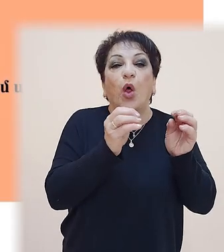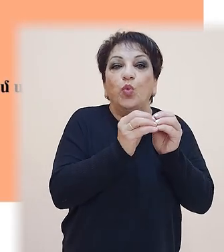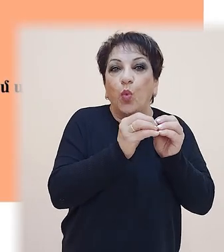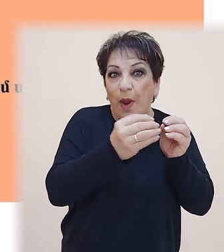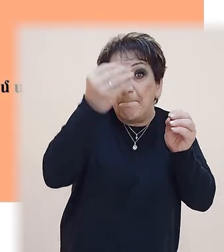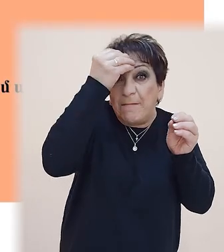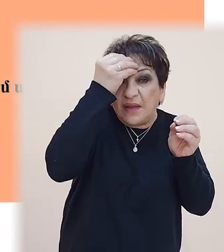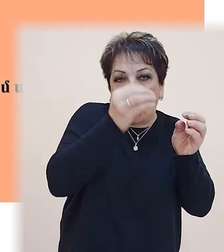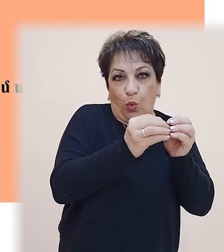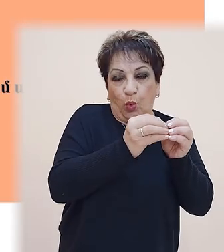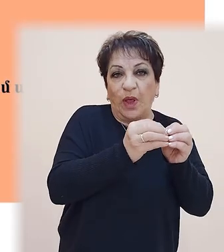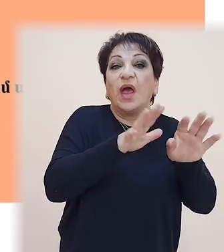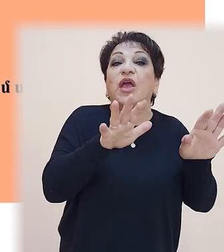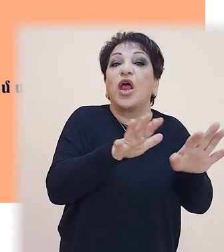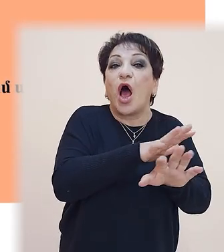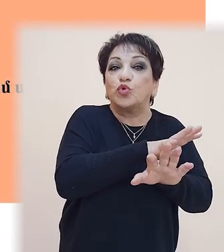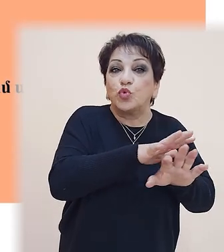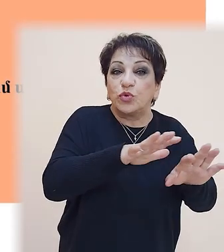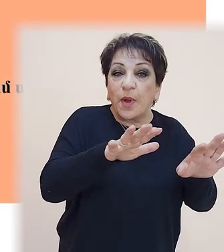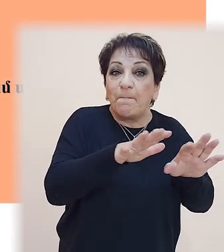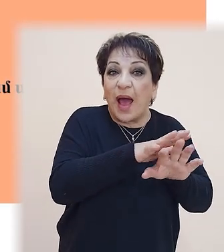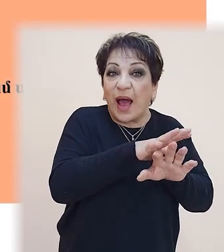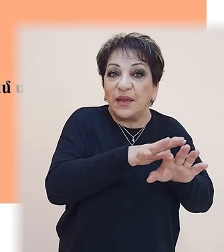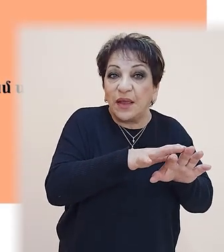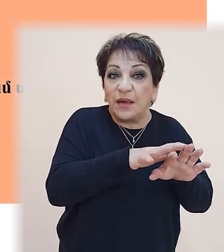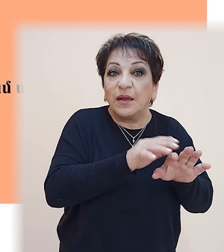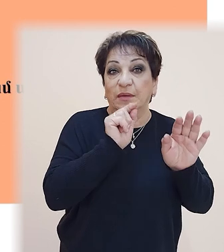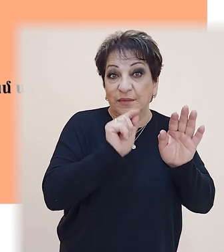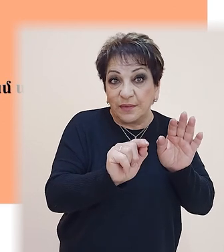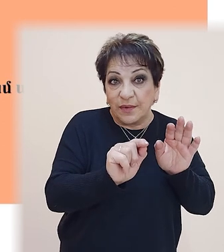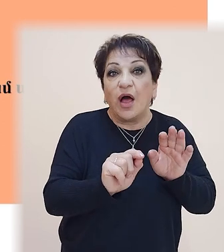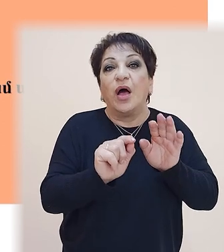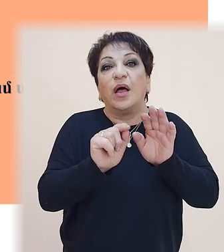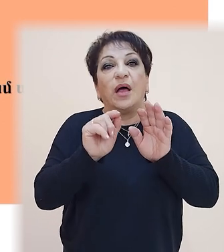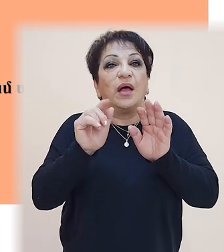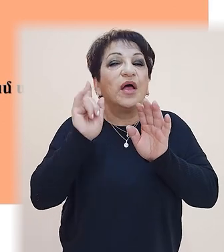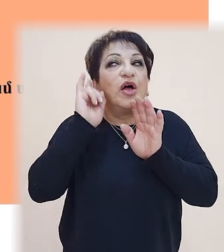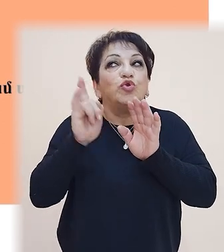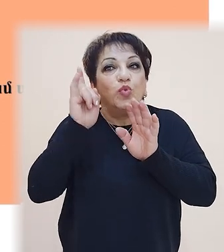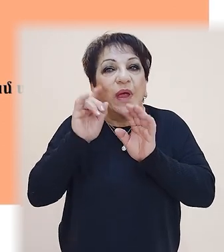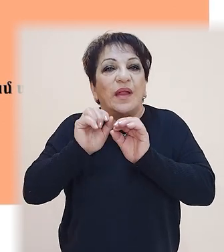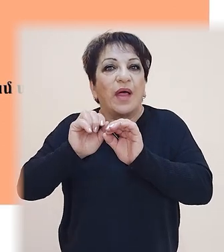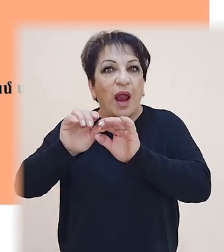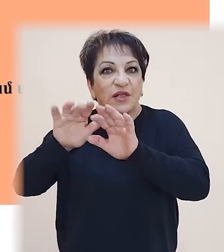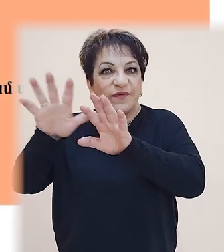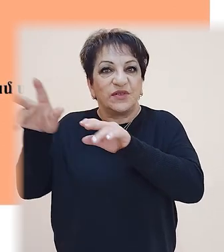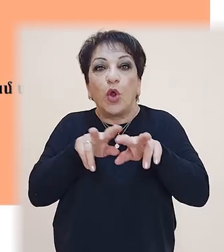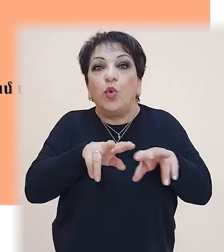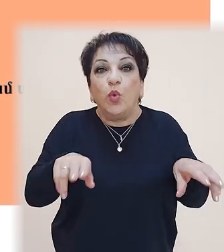միջև։ Երաժիշտը նվագեց մեղետին հնչյունները տարածվեցին ոթում։ Առաջին և եկրորդ նախադայսթյունների